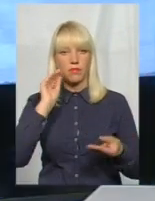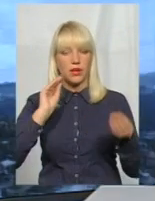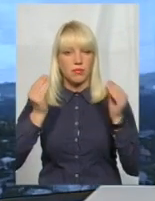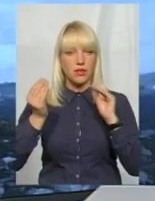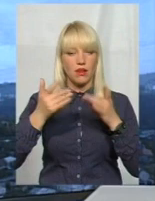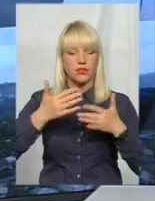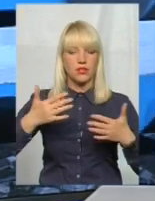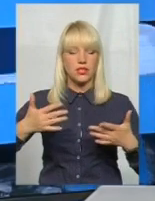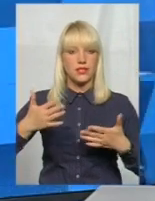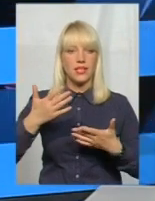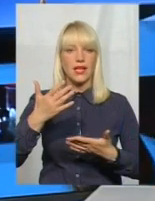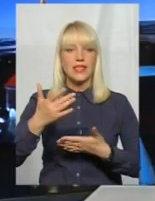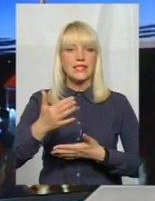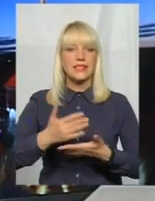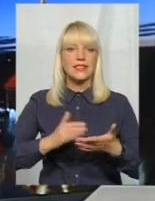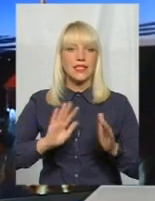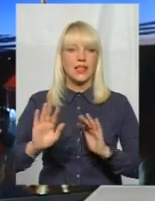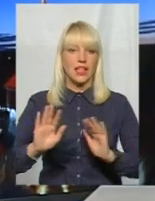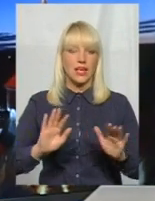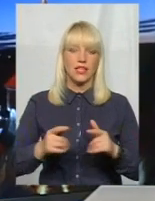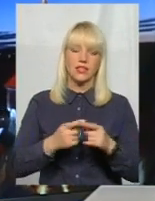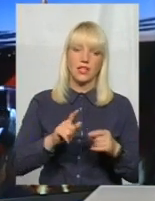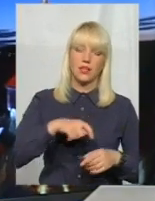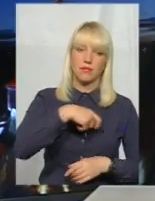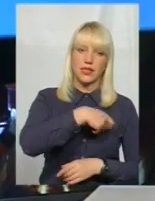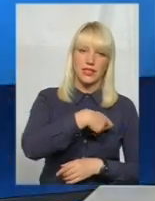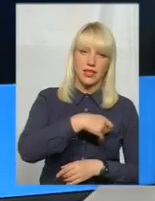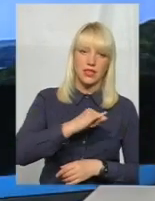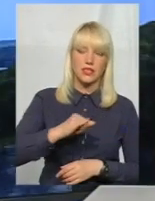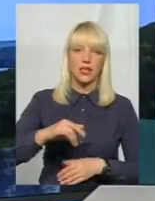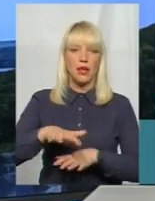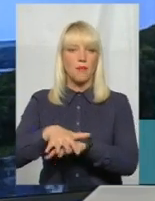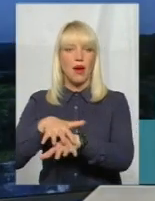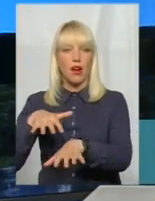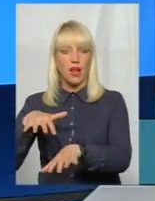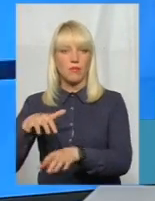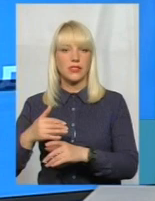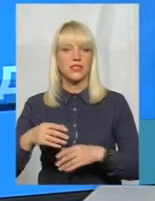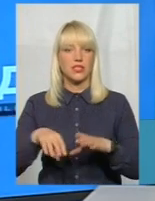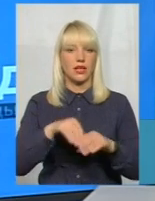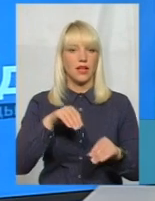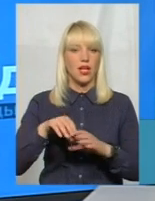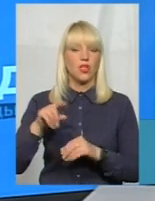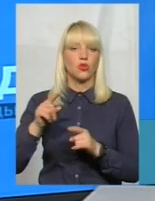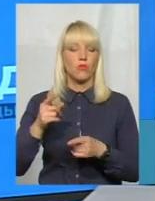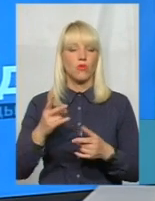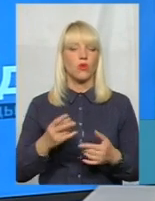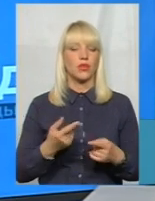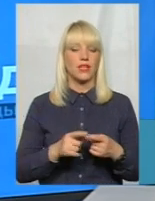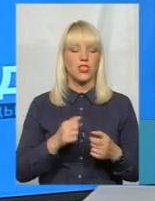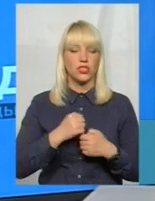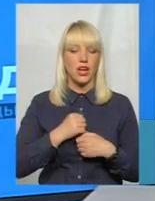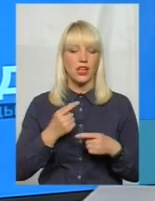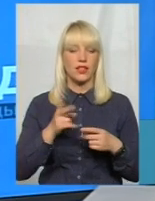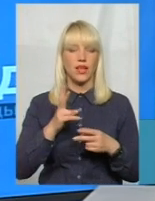проведення. Це є майновазі і президентські, і парламентські. Тому, на жаль, дехто розглядає цю посаду,